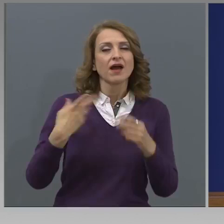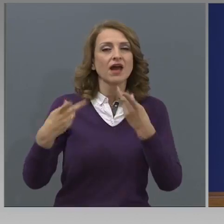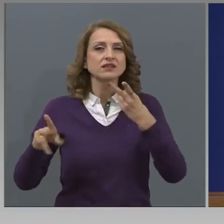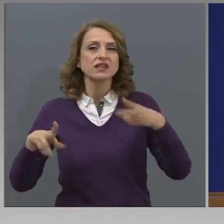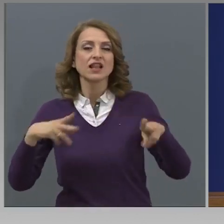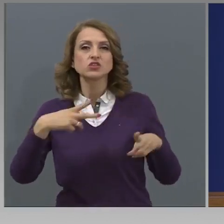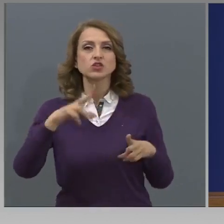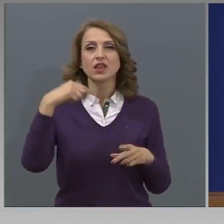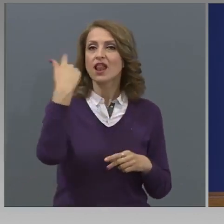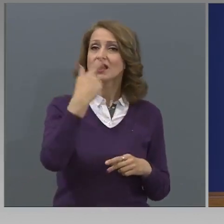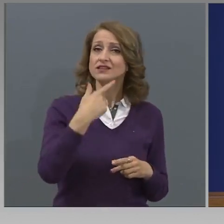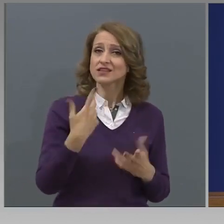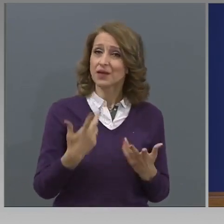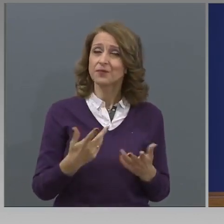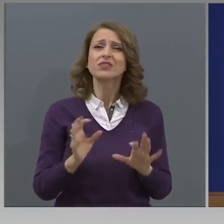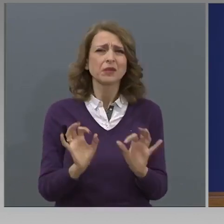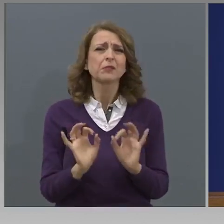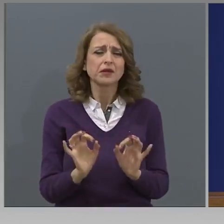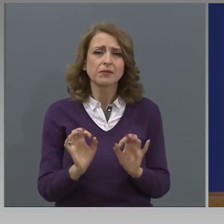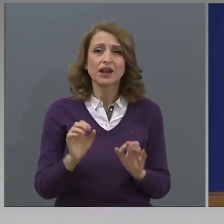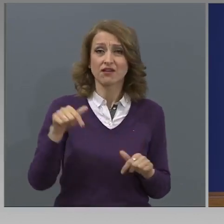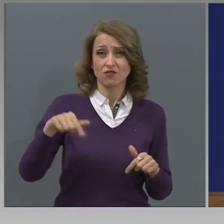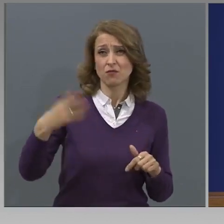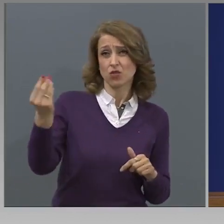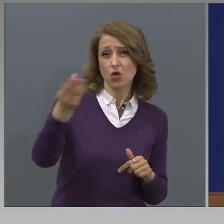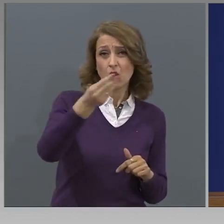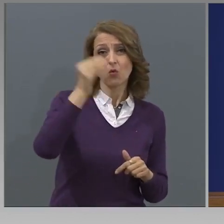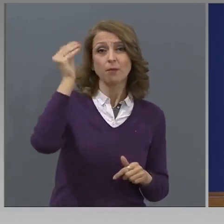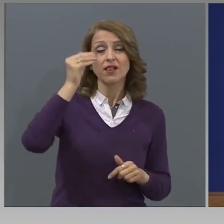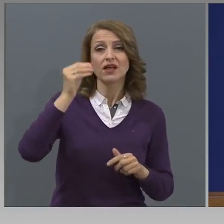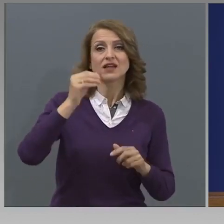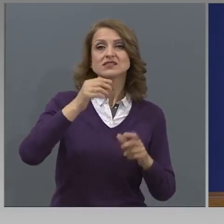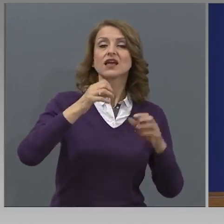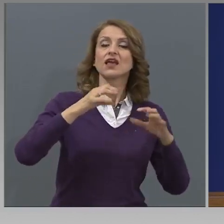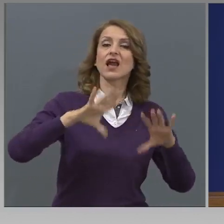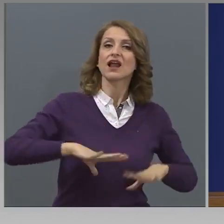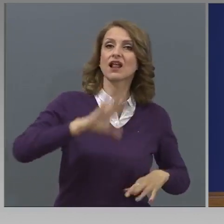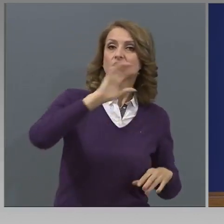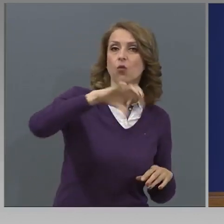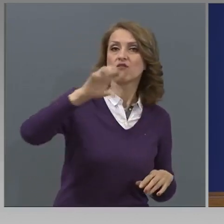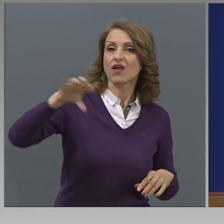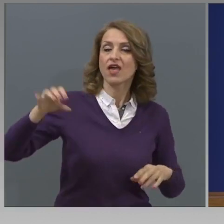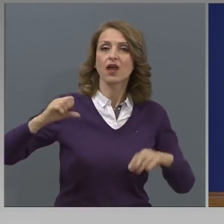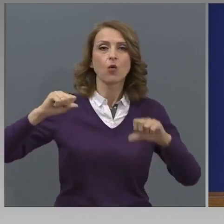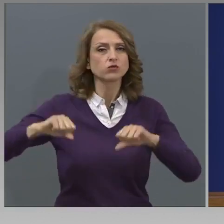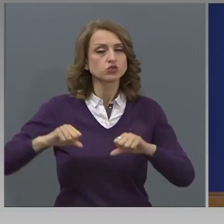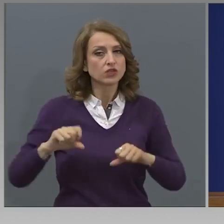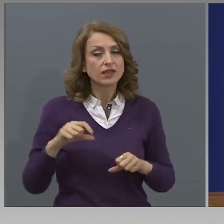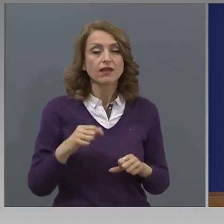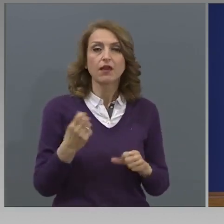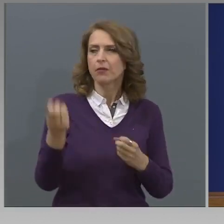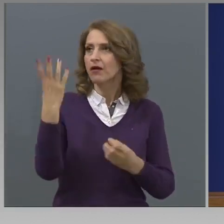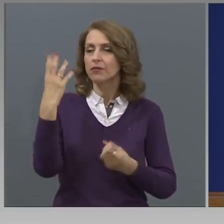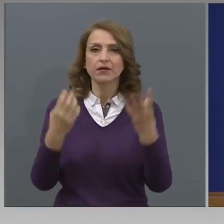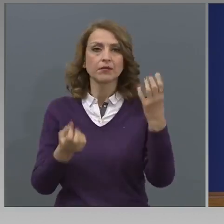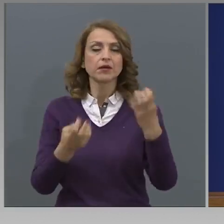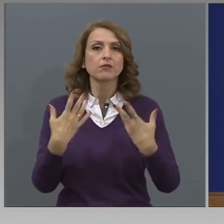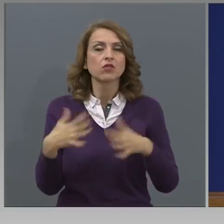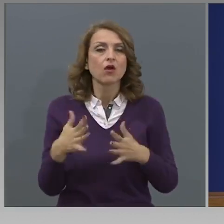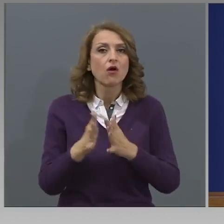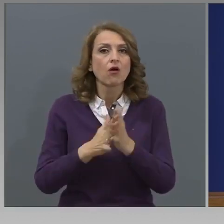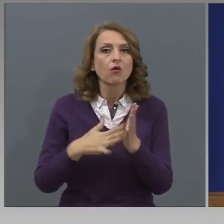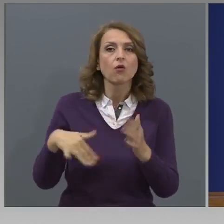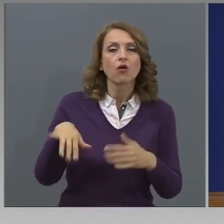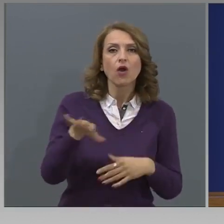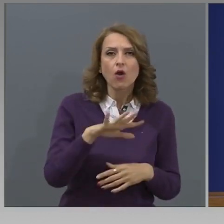измерения и например в момента в много български общини, особено в по-големите градове се появяват всички от тези хора, които в